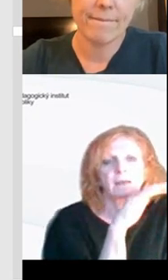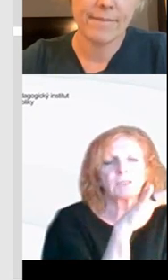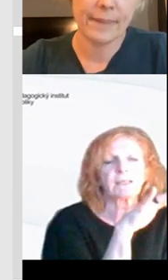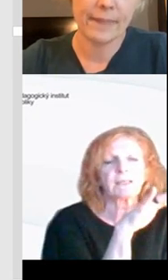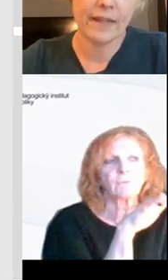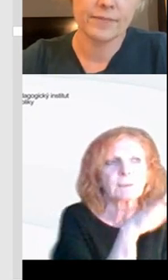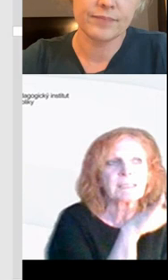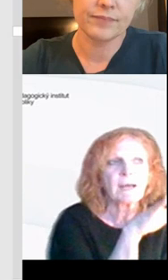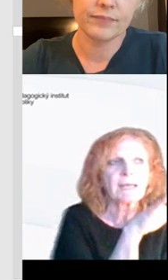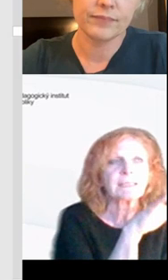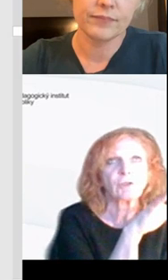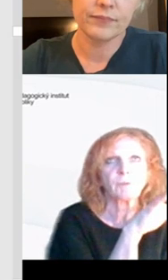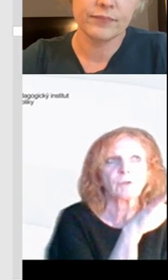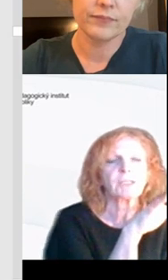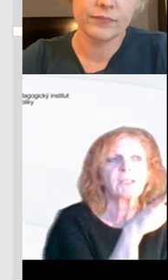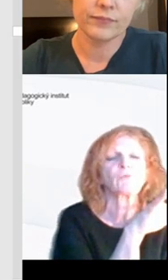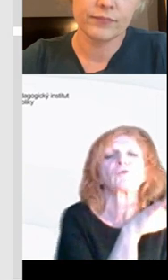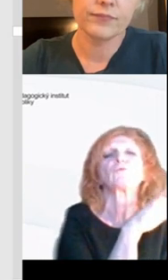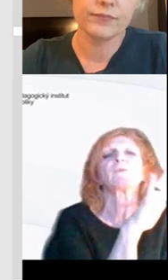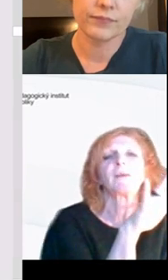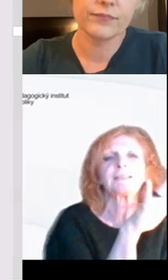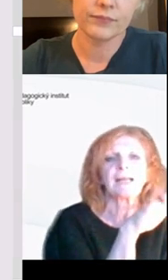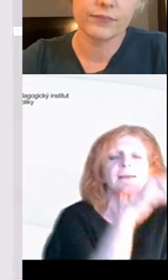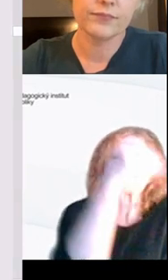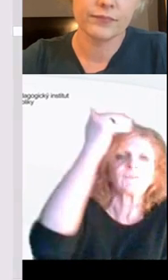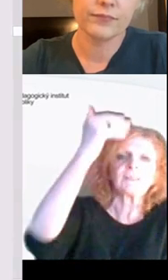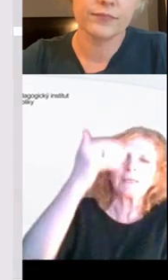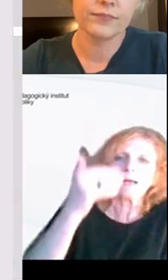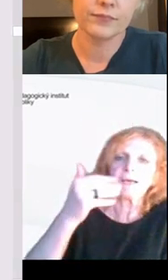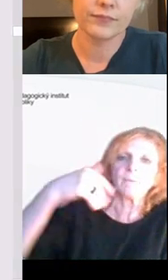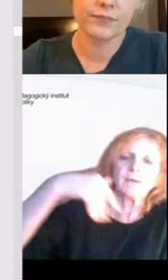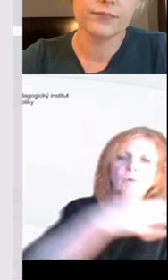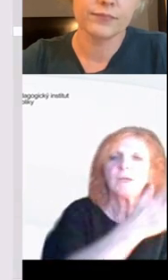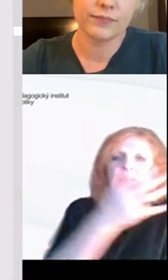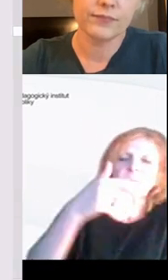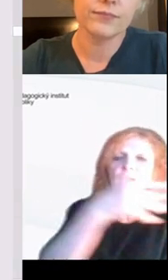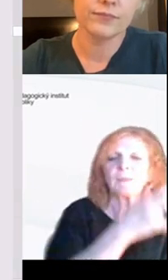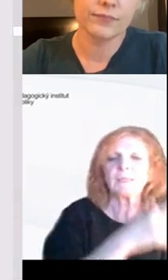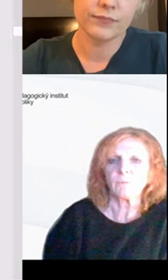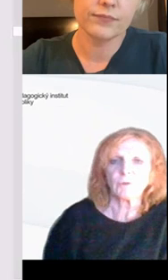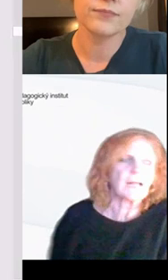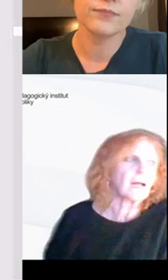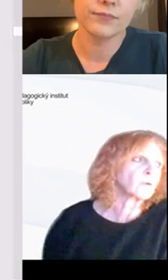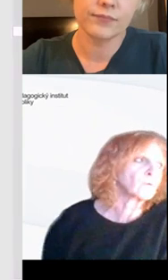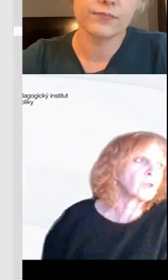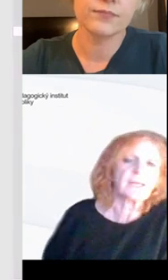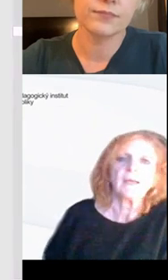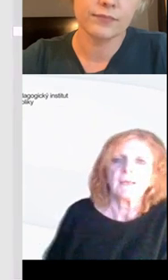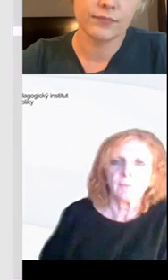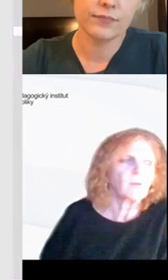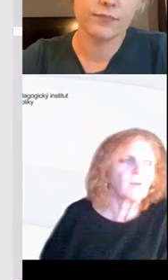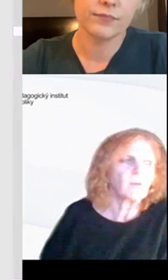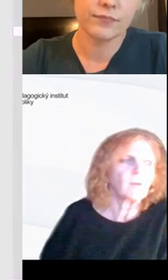dostává k informacím a jak se čte v prostředí, když už jsou to webové stránky, kde vidíme nějaké menu, kde se musíme někam dostávat, to